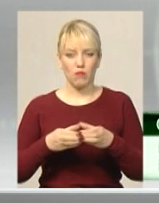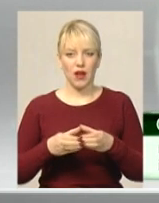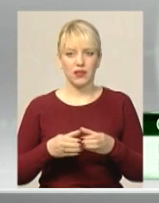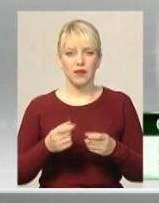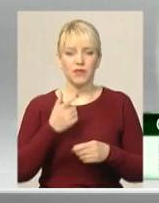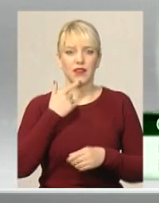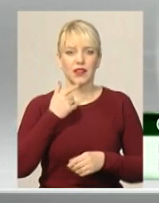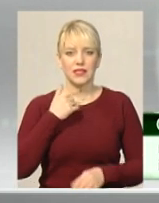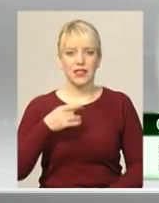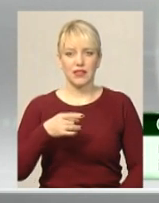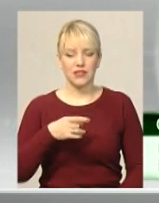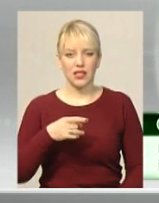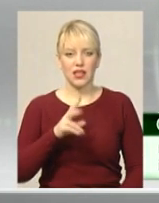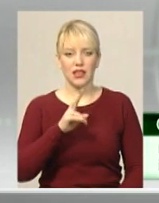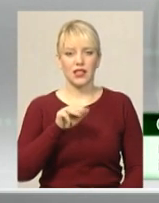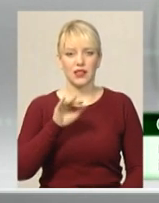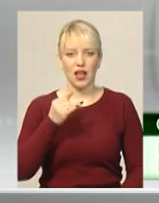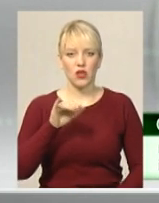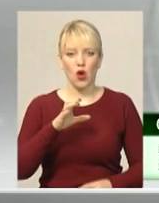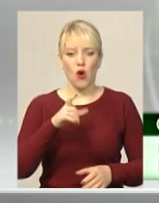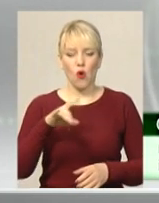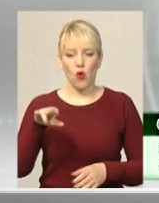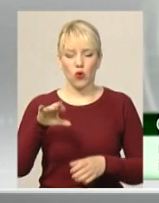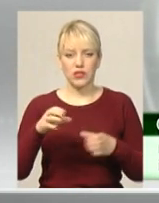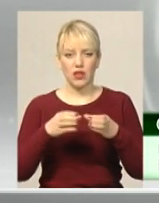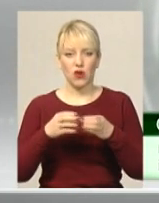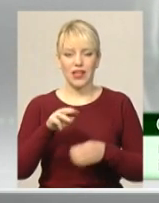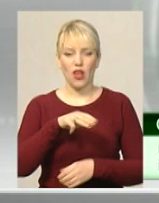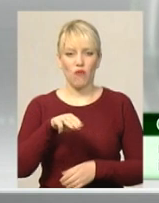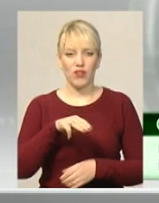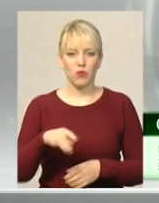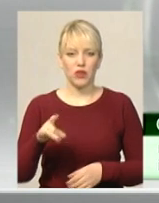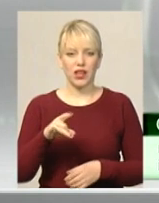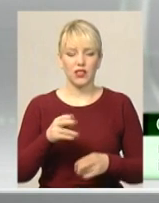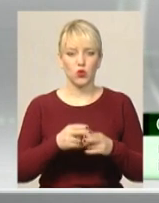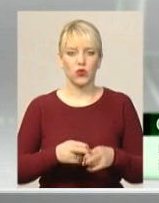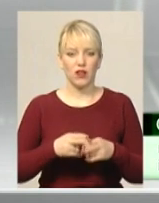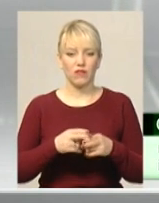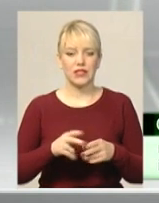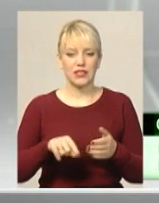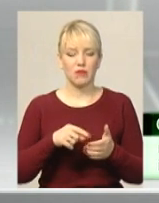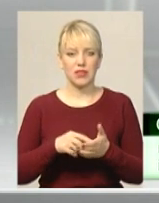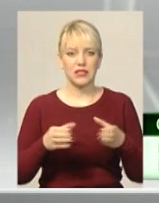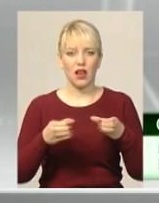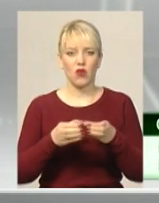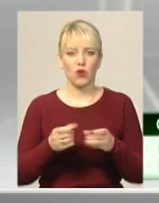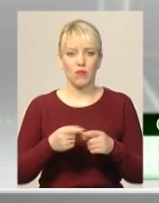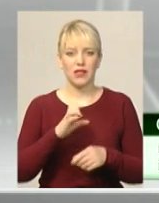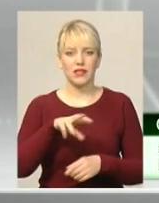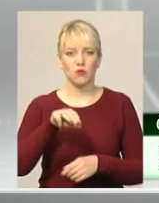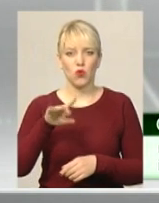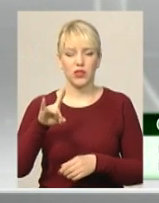Красилівський район, Китайгородська громада, Теофіпольський район, Донаївецька міська громада, Смотрицька громада,